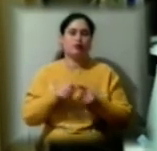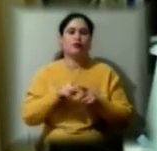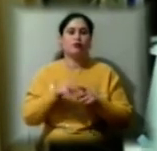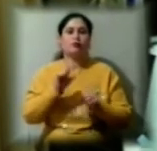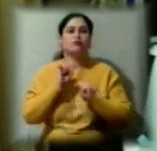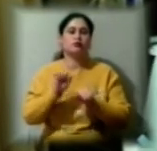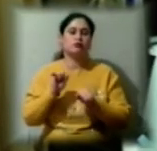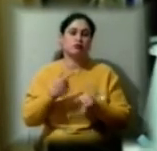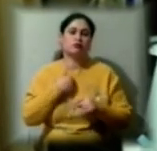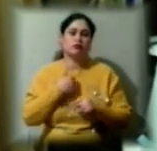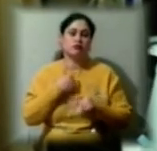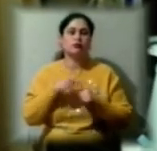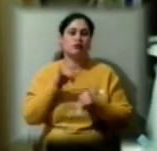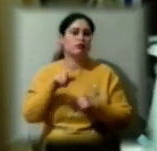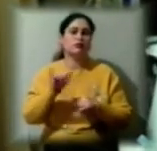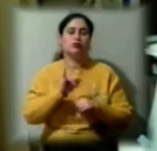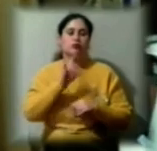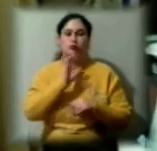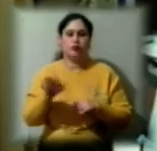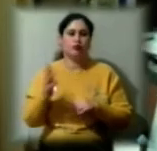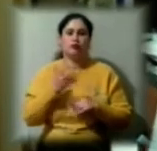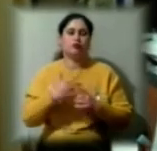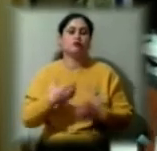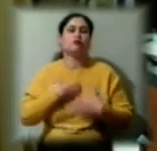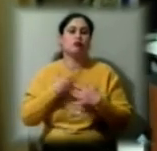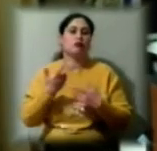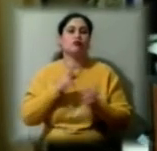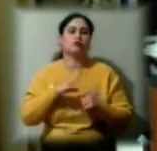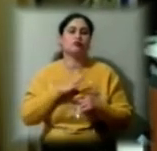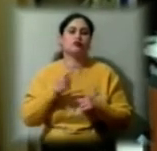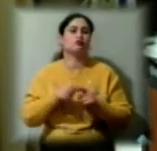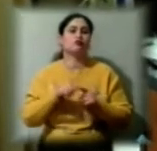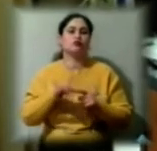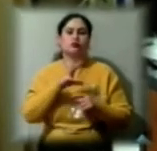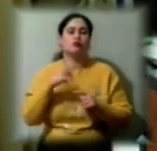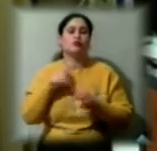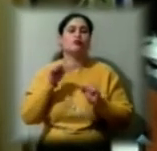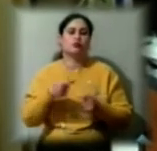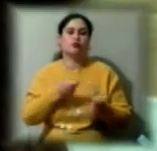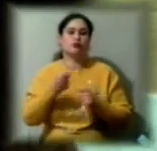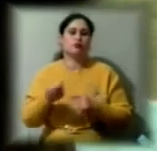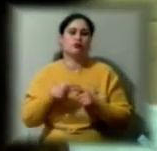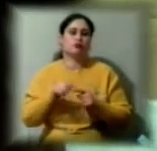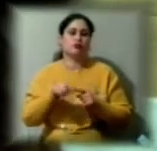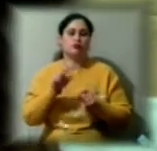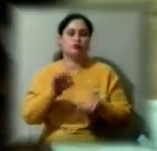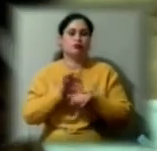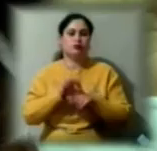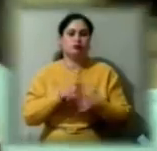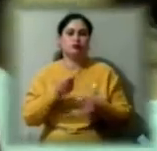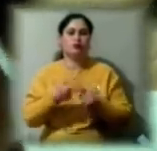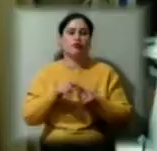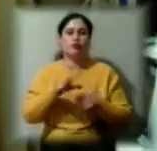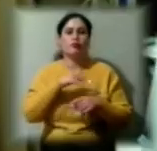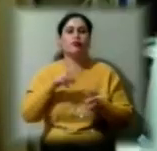у них не буде якогось такого жаху або якогось страху, що ми можемо принести ці віру до них в квартиру. Ми будемо оглядати